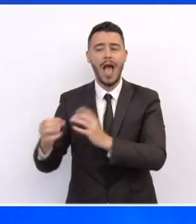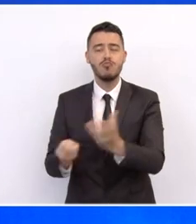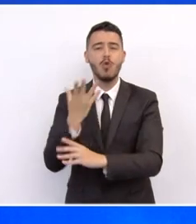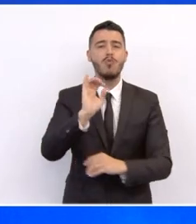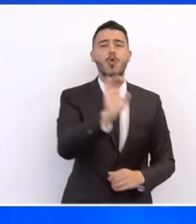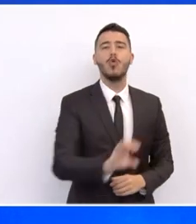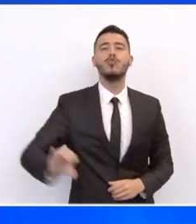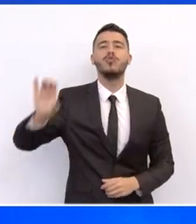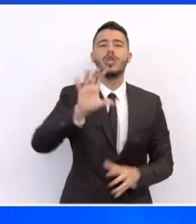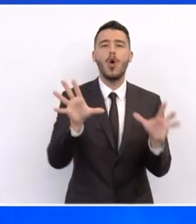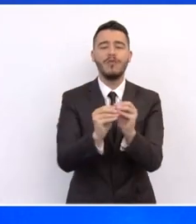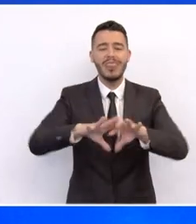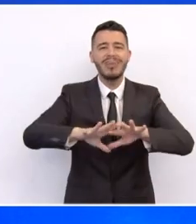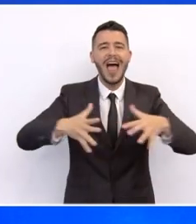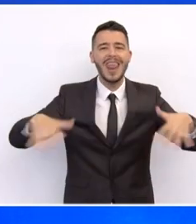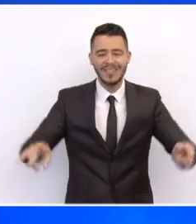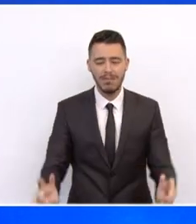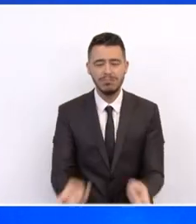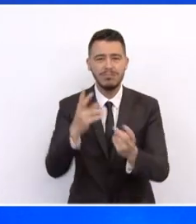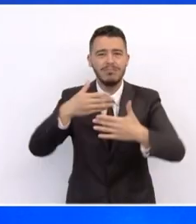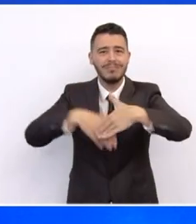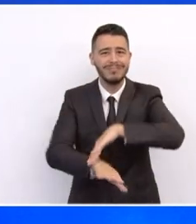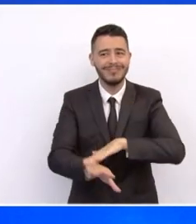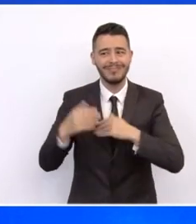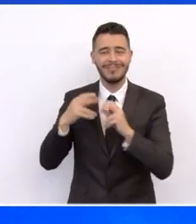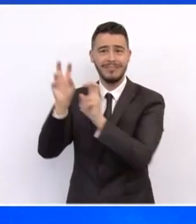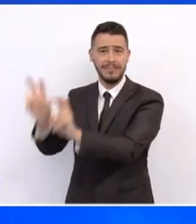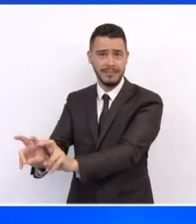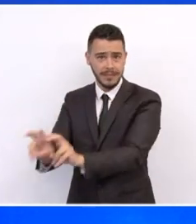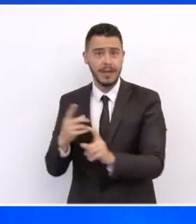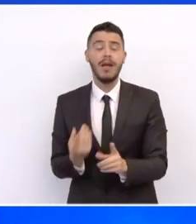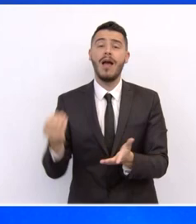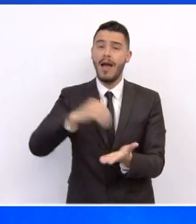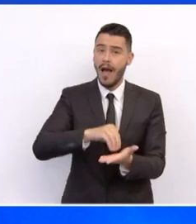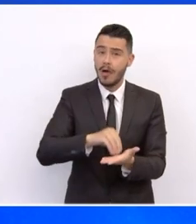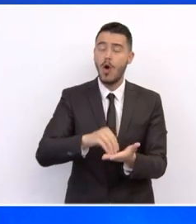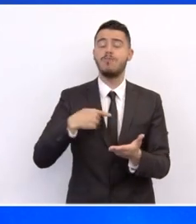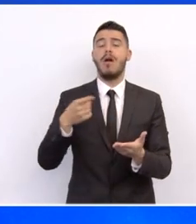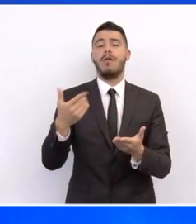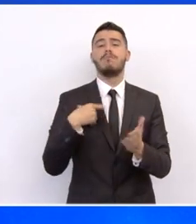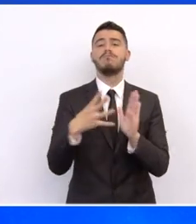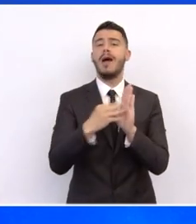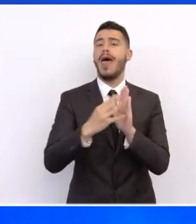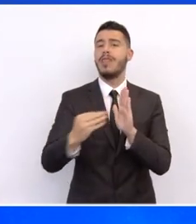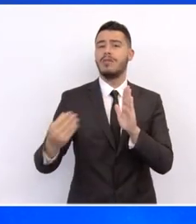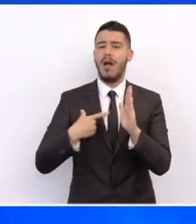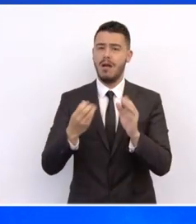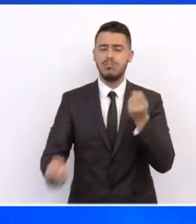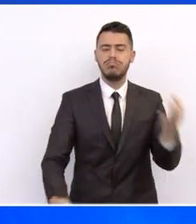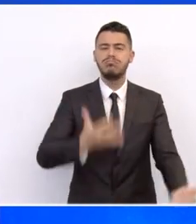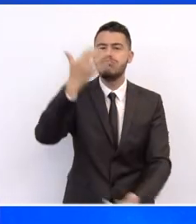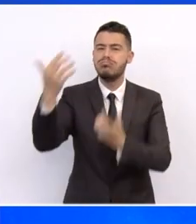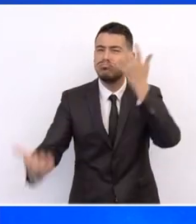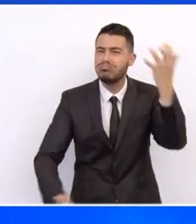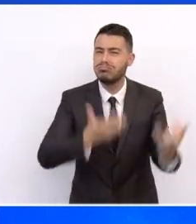πολιτιστικών διαδρομών και πρόγραμμα προστασίας εμβληματικών μνημείων από την κλιματική αλλαγή, τη διάβρωση της πυρκαγιές που